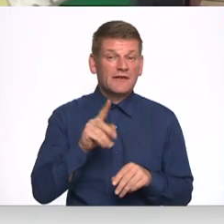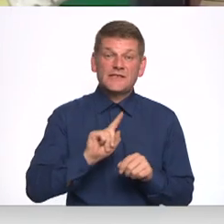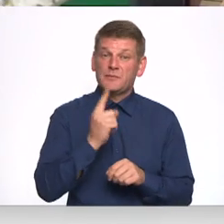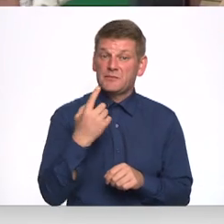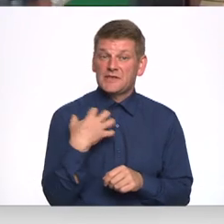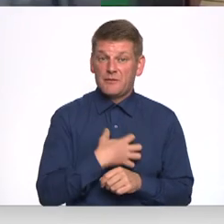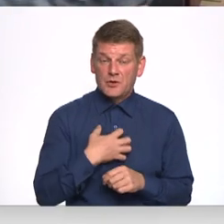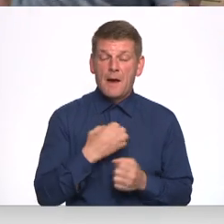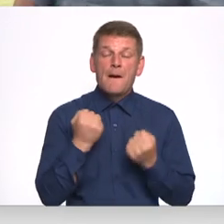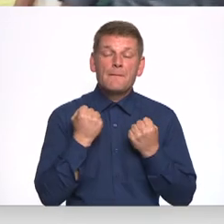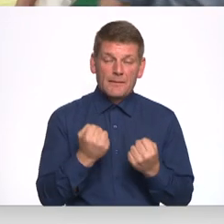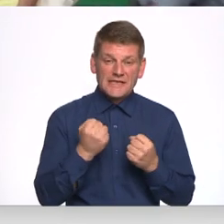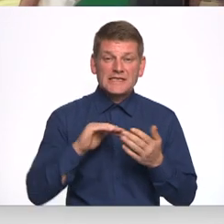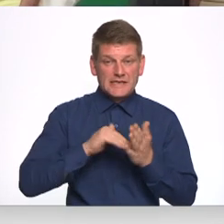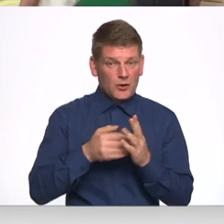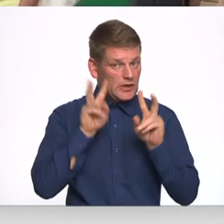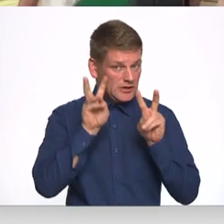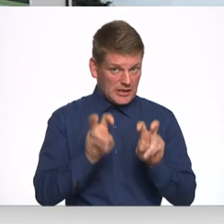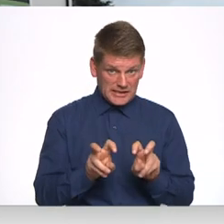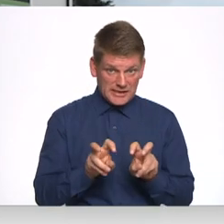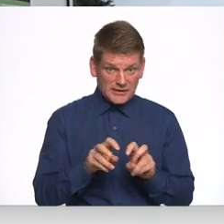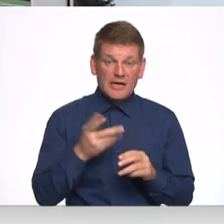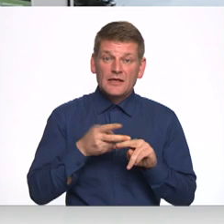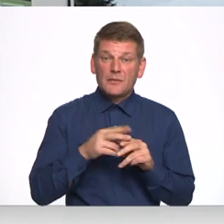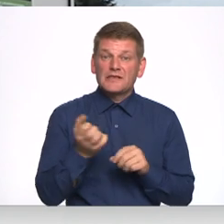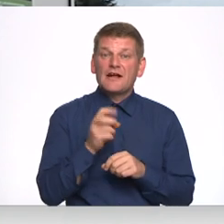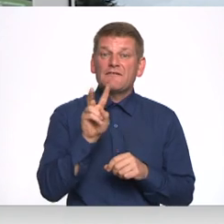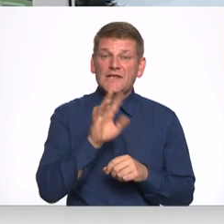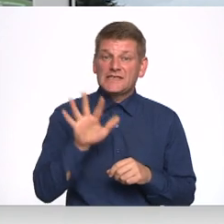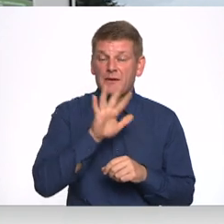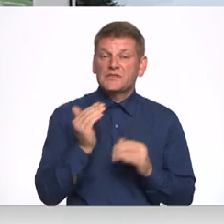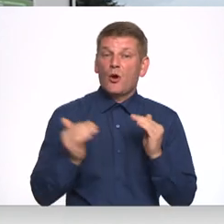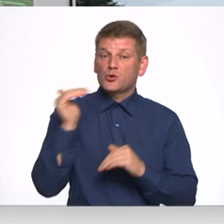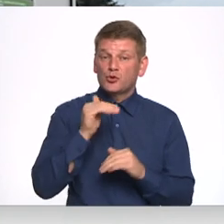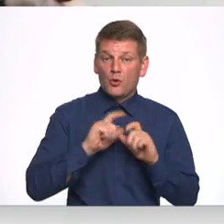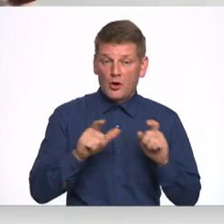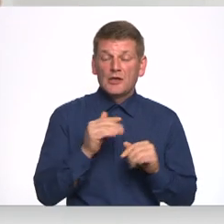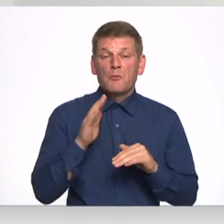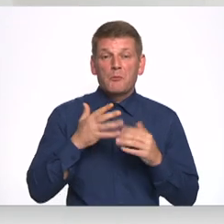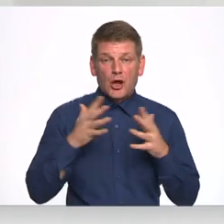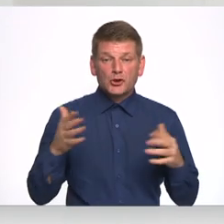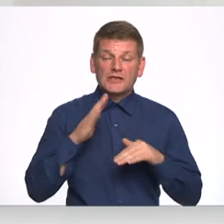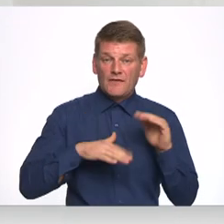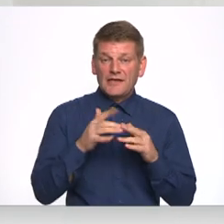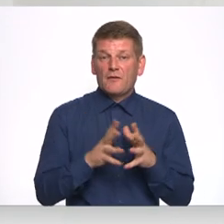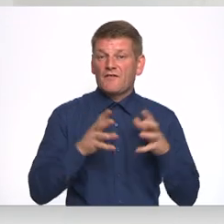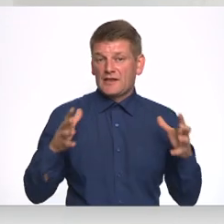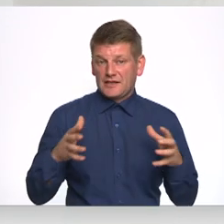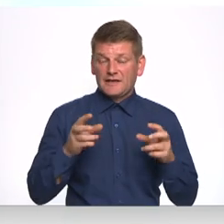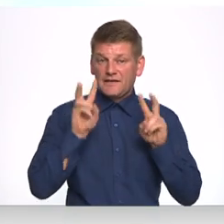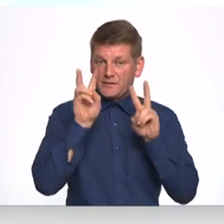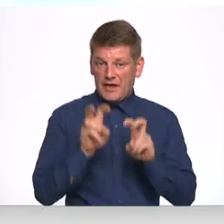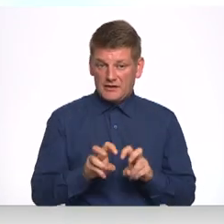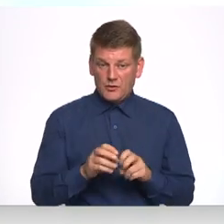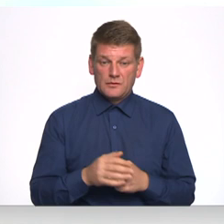nepieciešama pamatīgāka situācijas izpēte. Tāpēc kopā ar vīdzemes augstskolu uzsākts plašāks kvalitatīvs un kvantitatīvs pētījums.